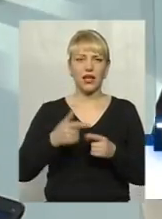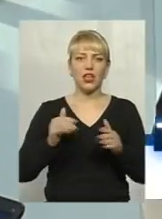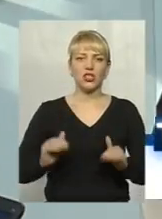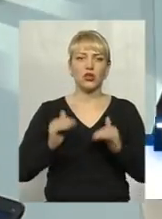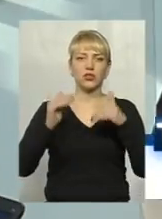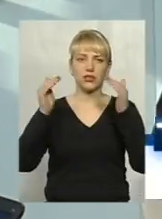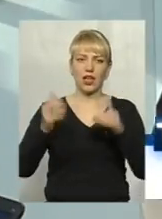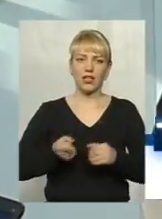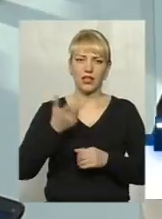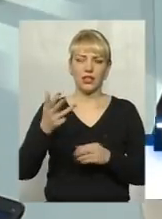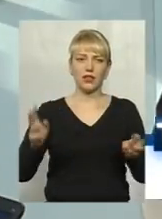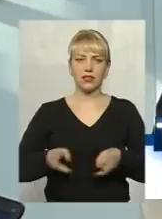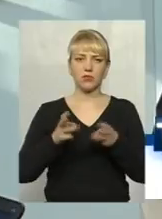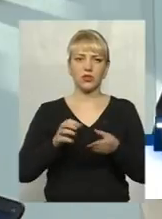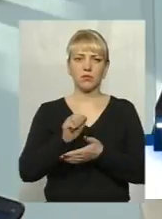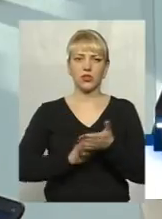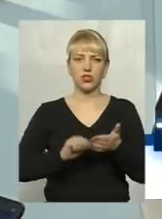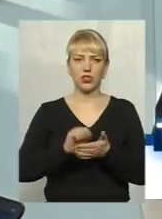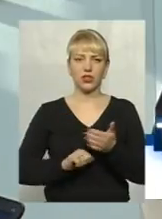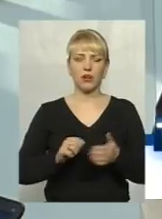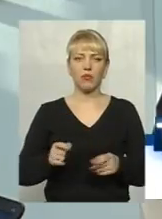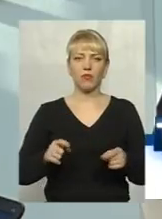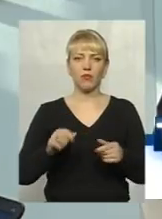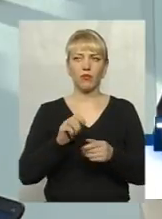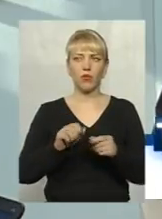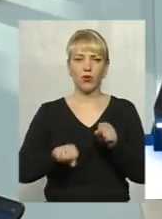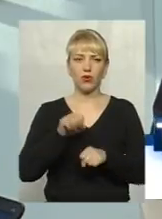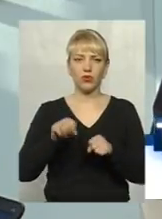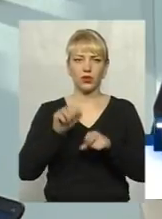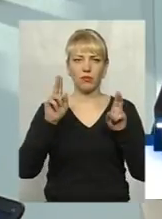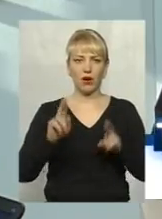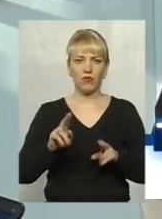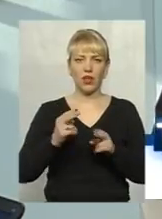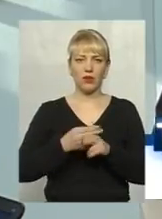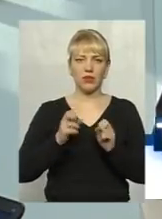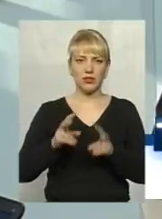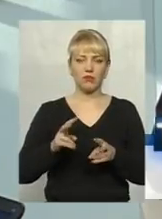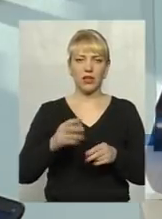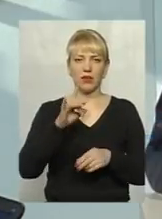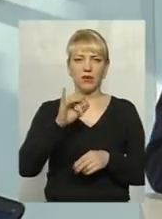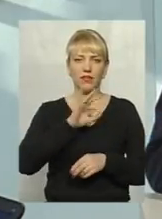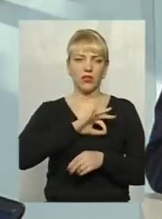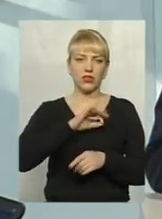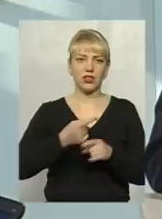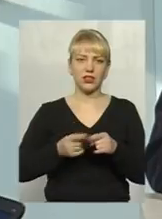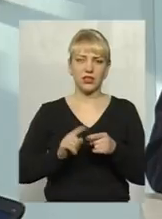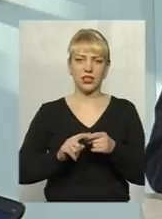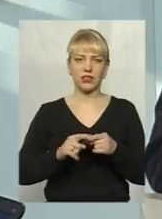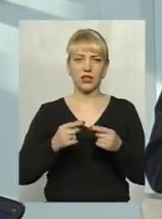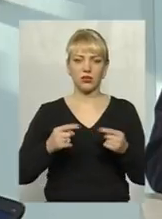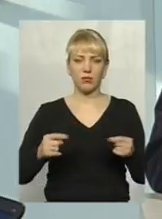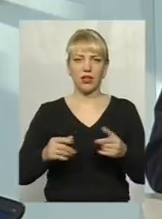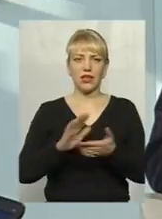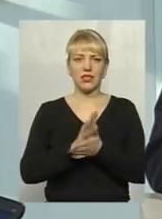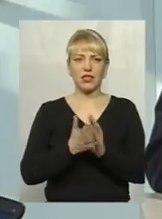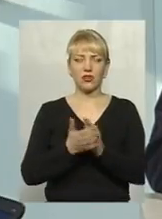кількість пожеж, спричинена саме порушенням правил пожежної безпеки при використанні цих засобів. Отже, станом на сьогоднішній